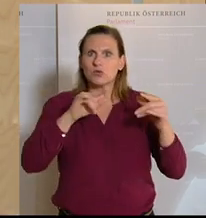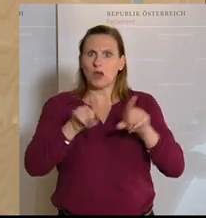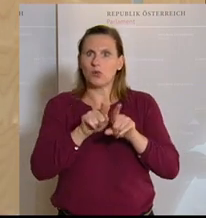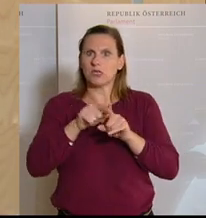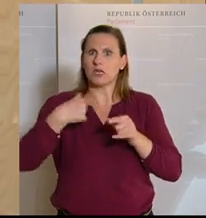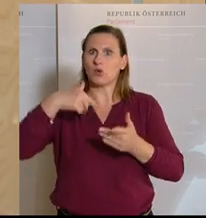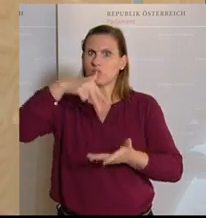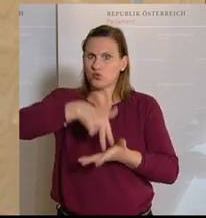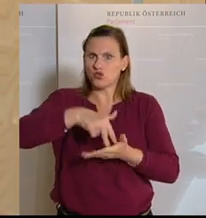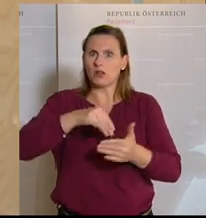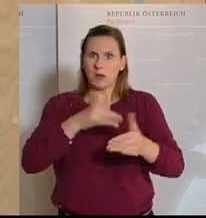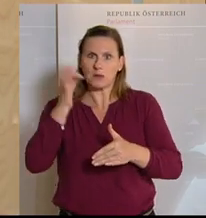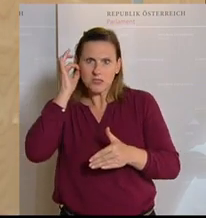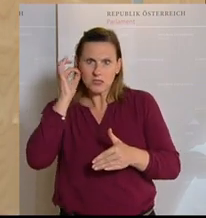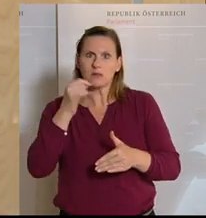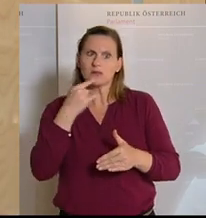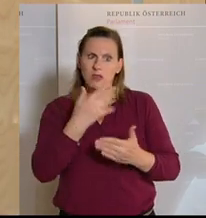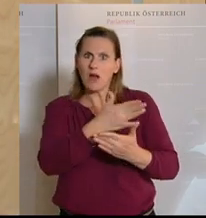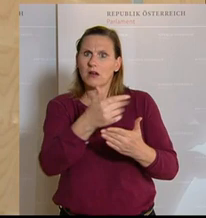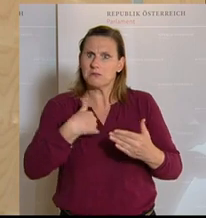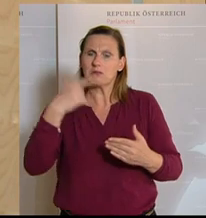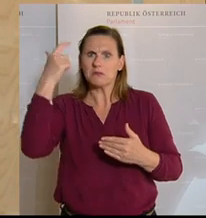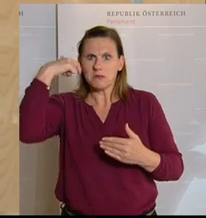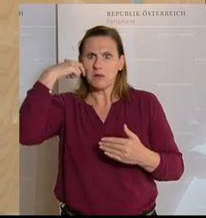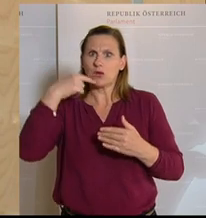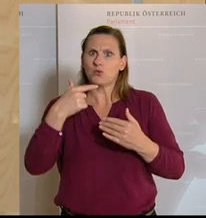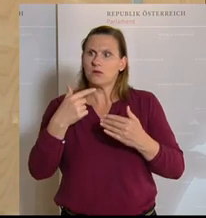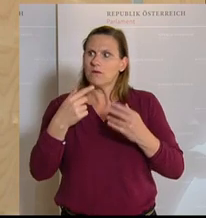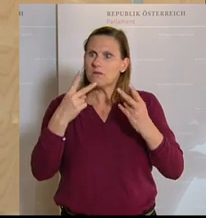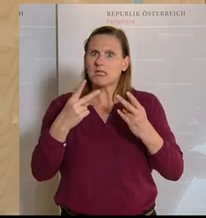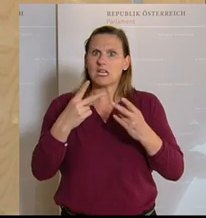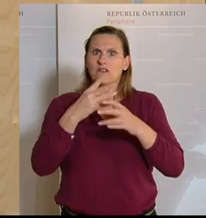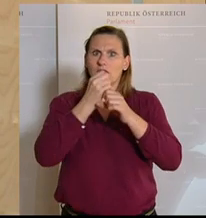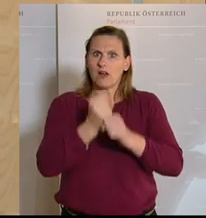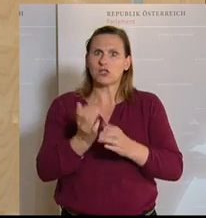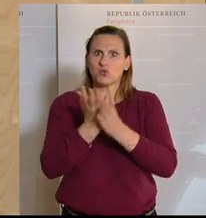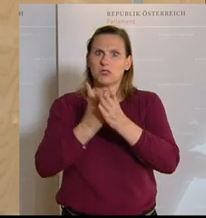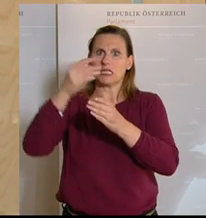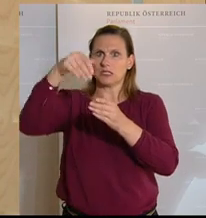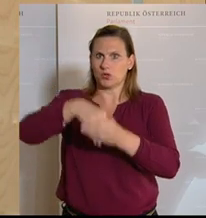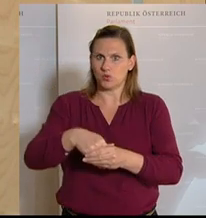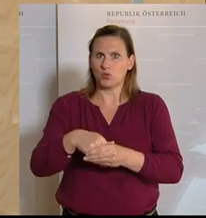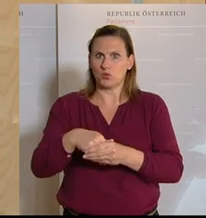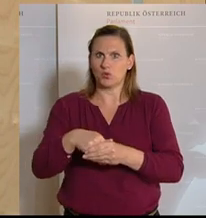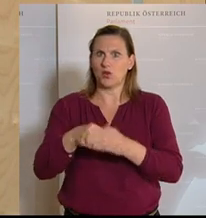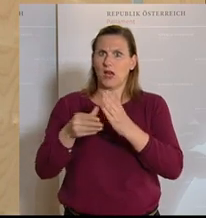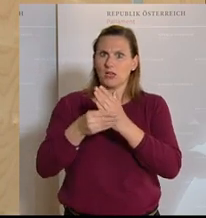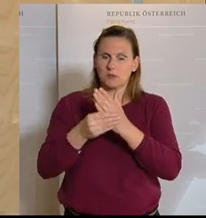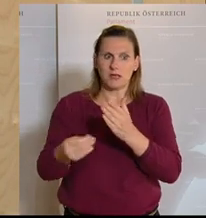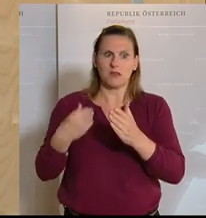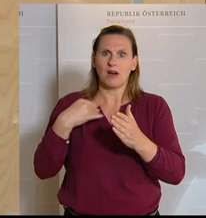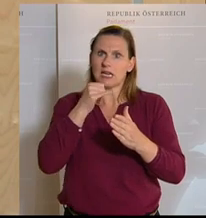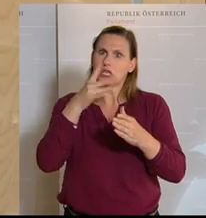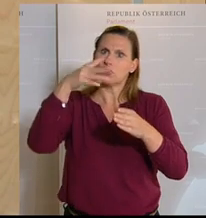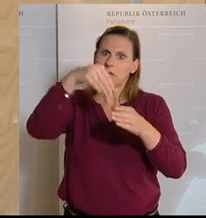zuständige Ministerin sage ich Ihnen, dass ich es für sehr wesentlich halte, den Verfassungsdienst einzubeziehen. In dem Fall war er nicht